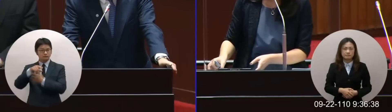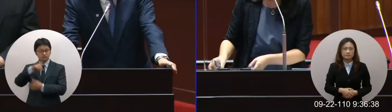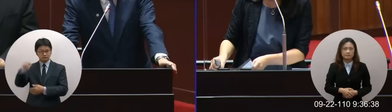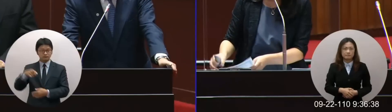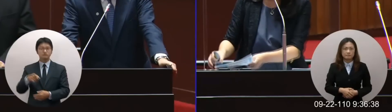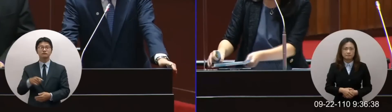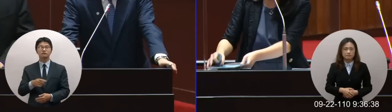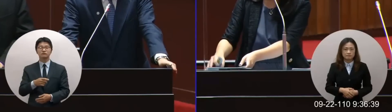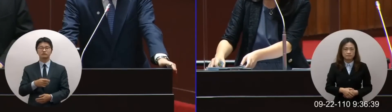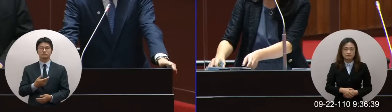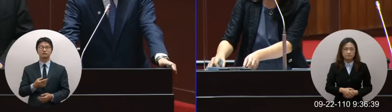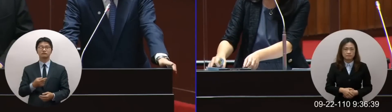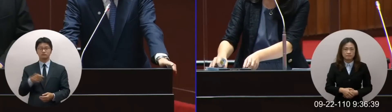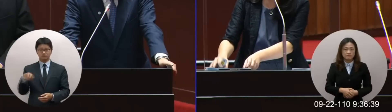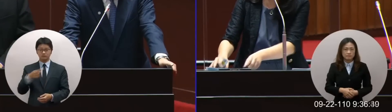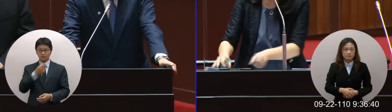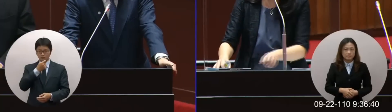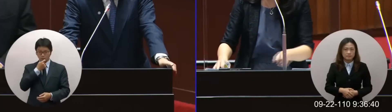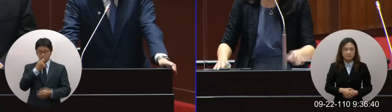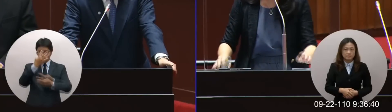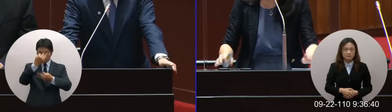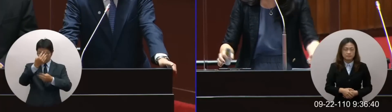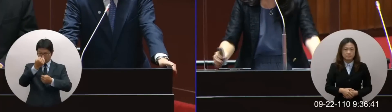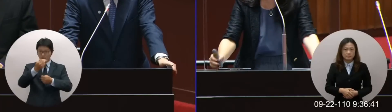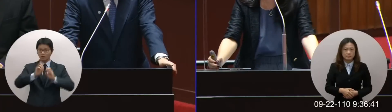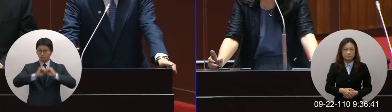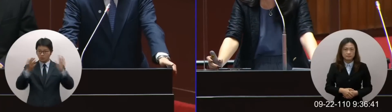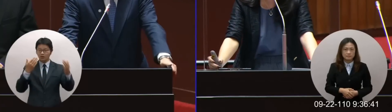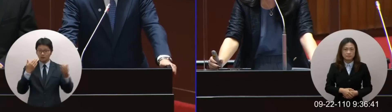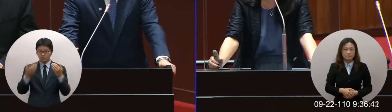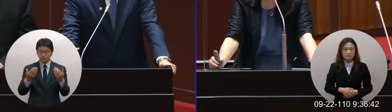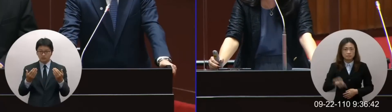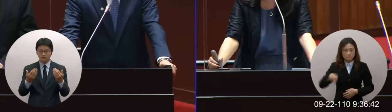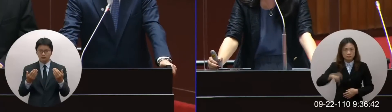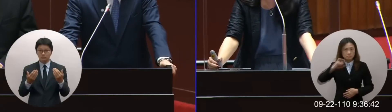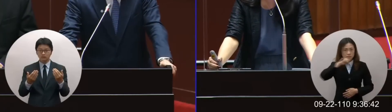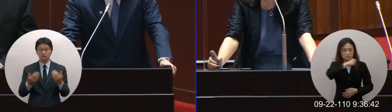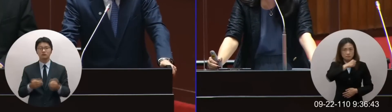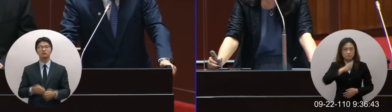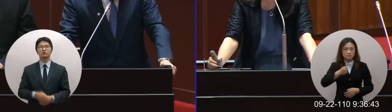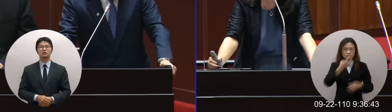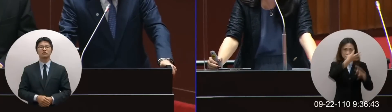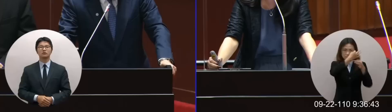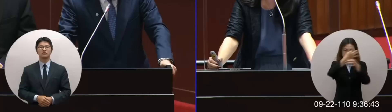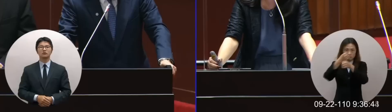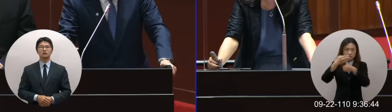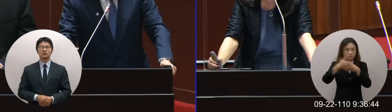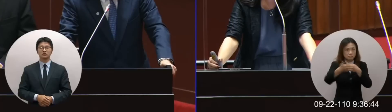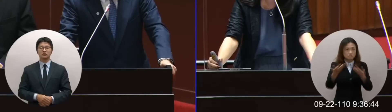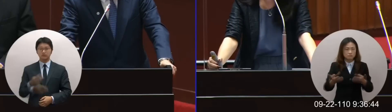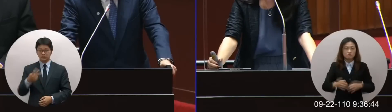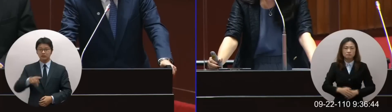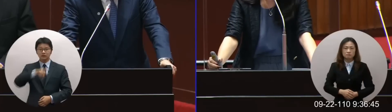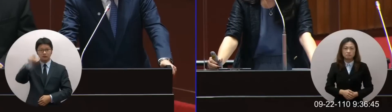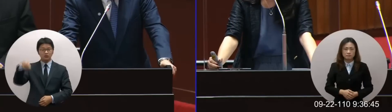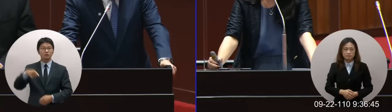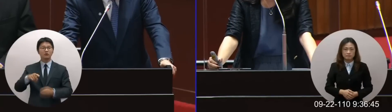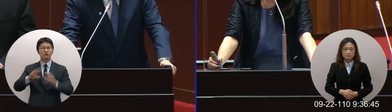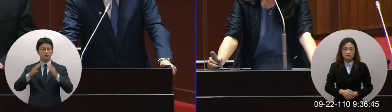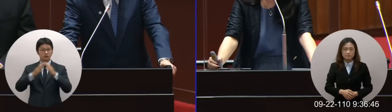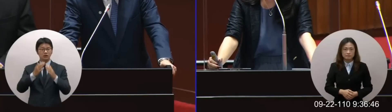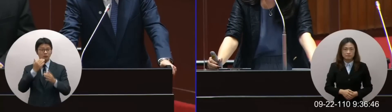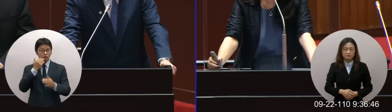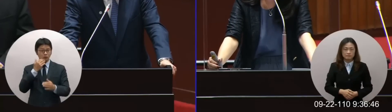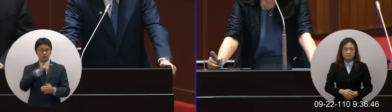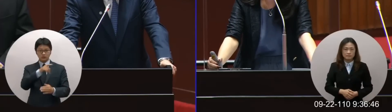關問題那願意把這期程講清楚是他們給所以我們的國家的期程但是問題是這些國家如果委員